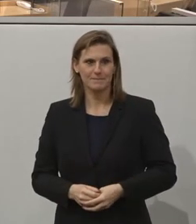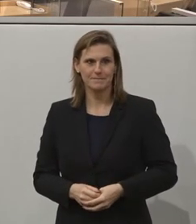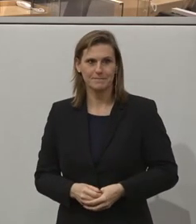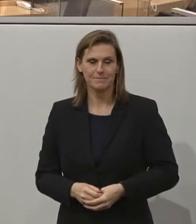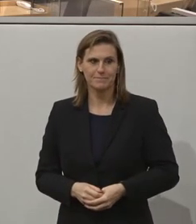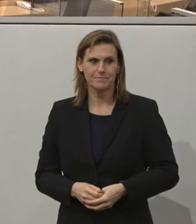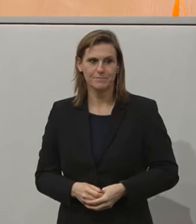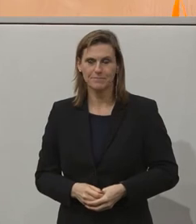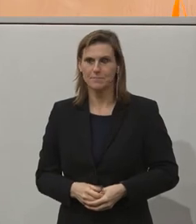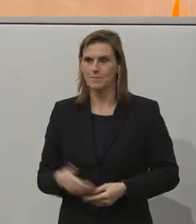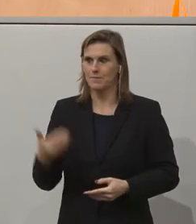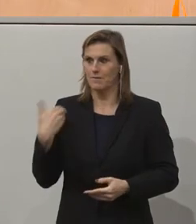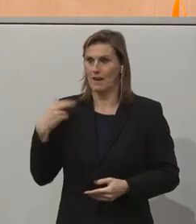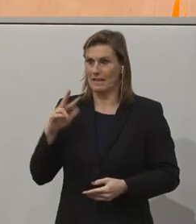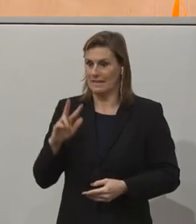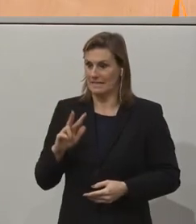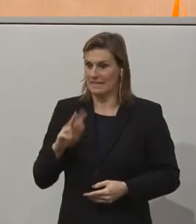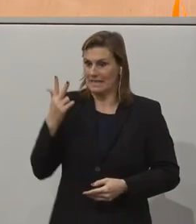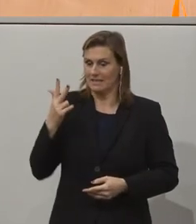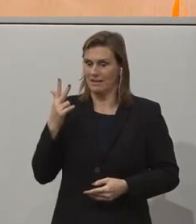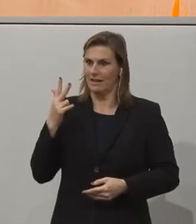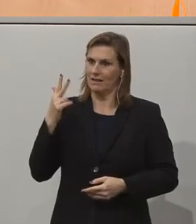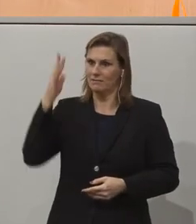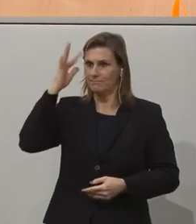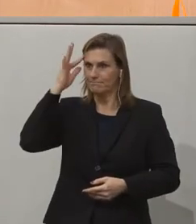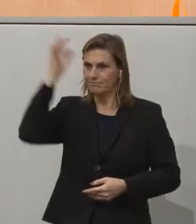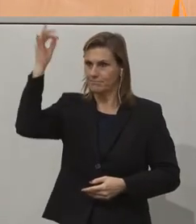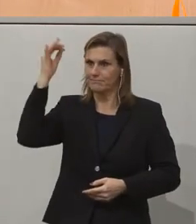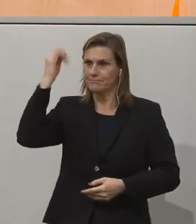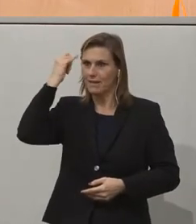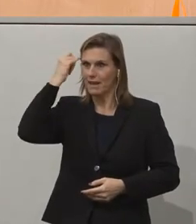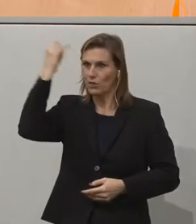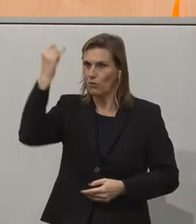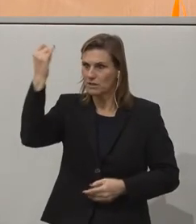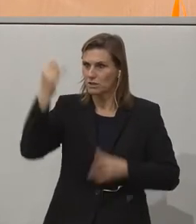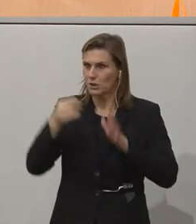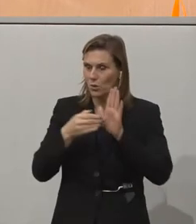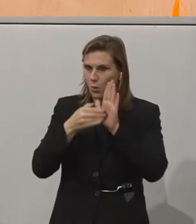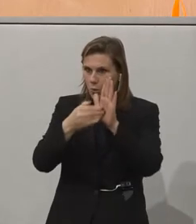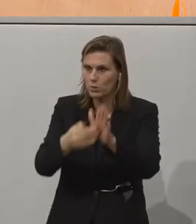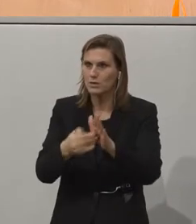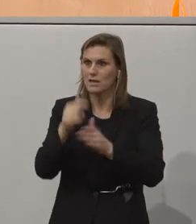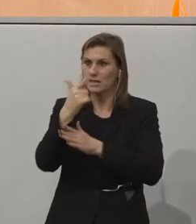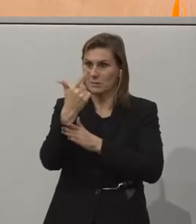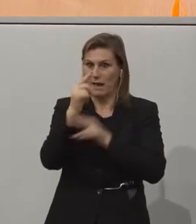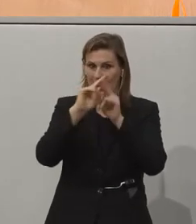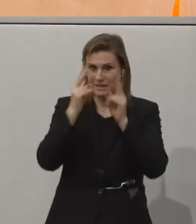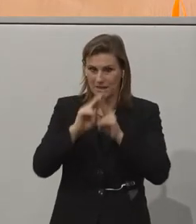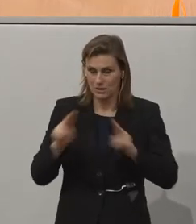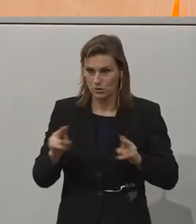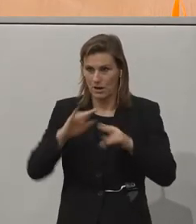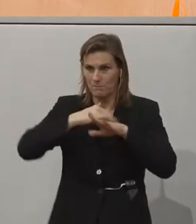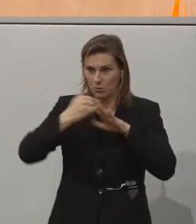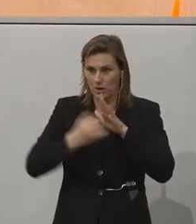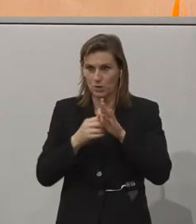Thank Ja, das war also die dritte Innovation, das dritte Projekt, das wir Ihnen vorgestellt haben. Zwei internationale Projekte